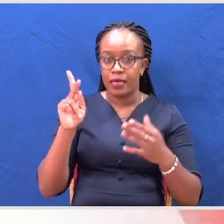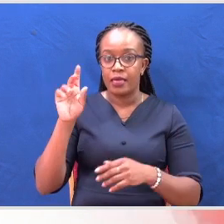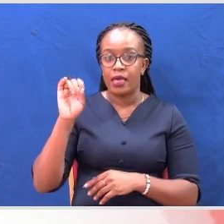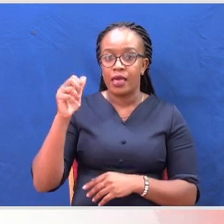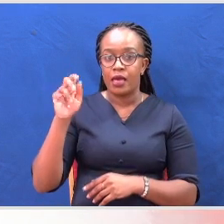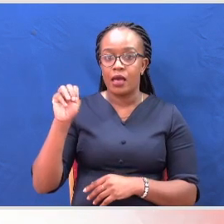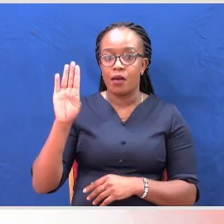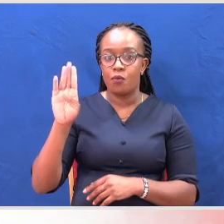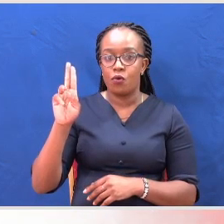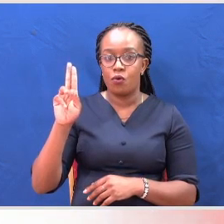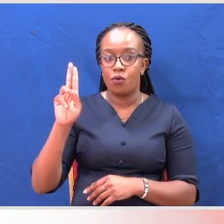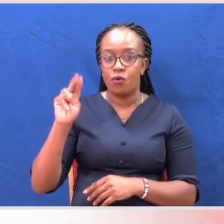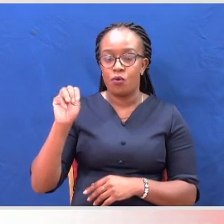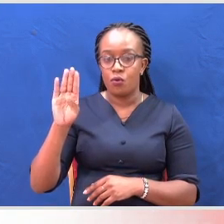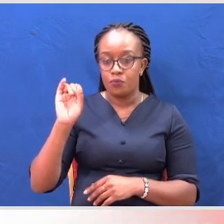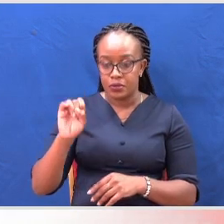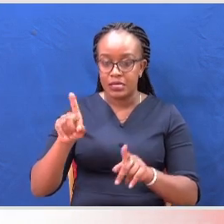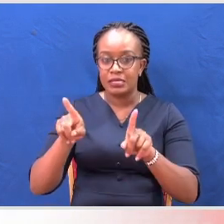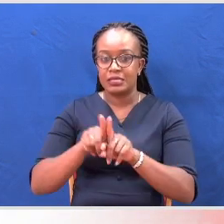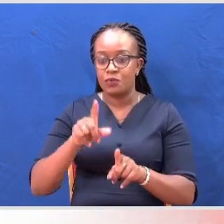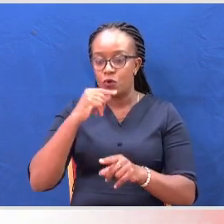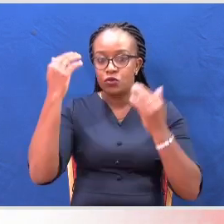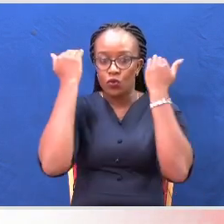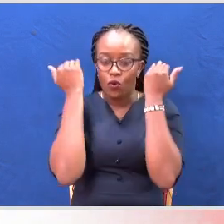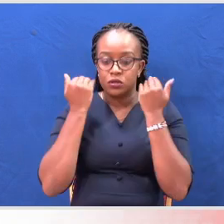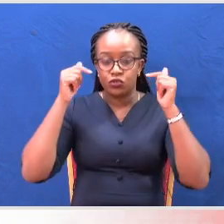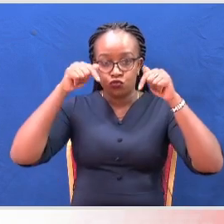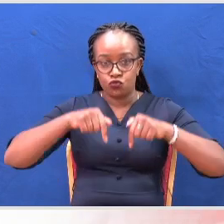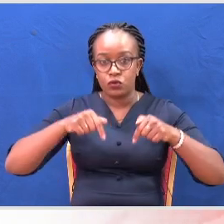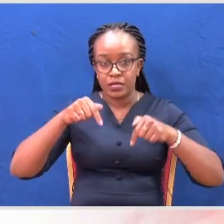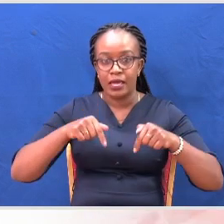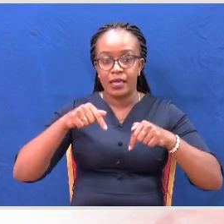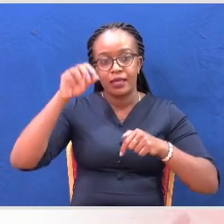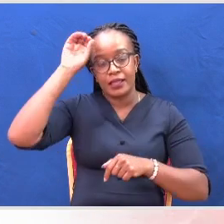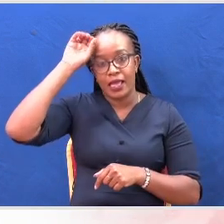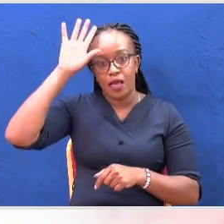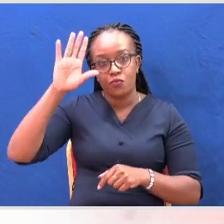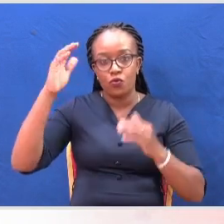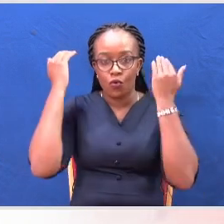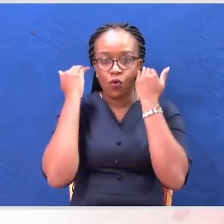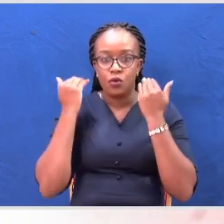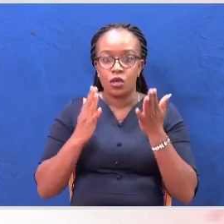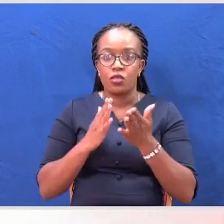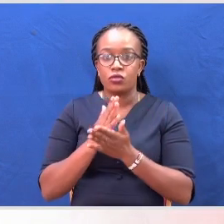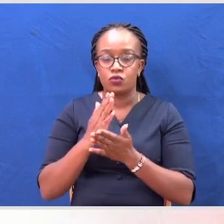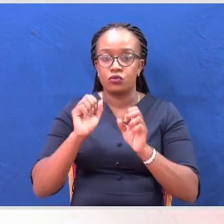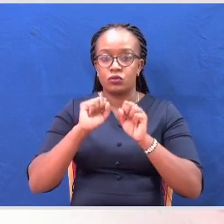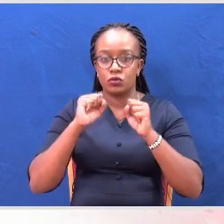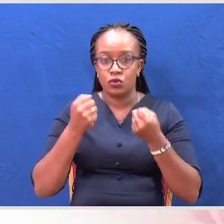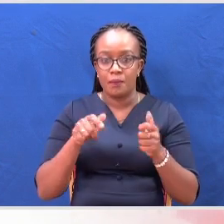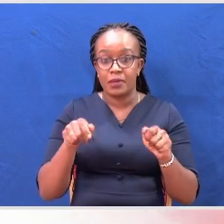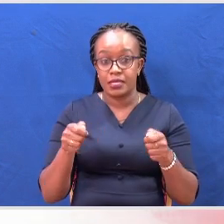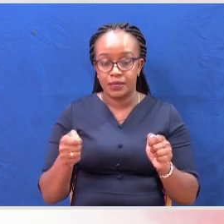kikuwa silisho mape maleo mbele ya hakimu Patricia Gishohi wa mahakama ya kiambu kwanjia ya mtandao. Kulingana ana